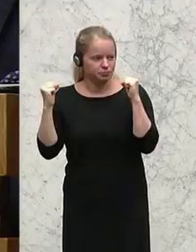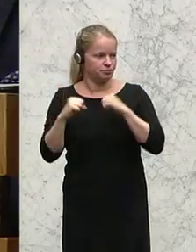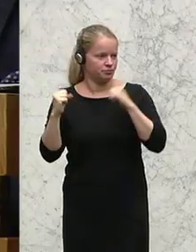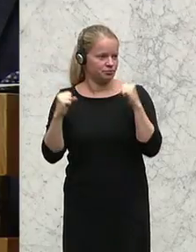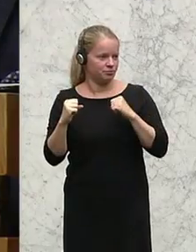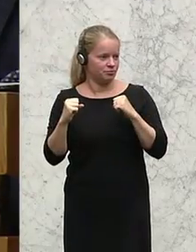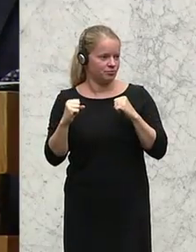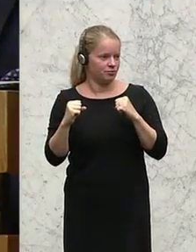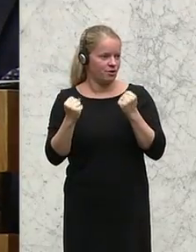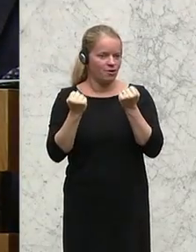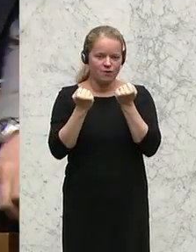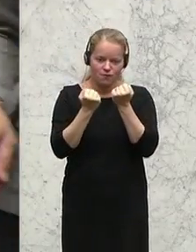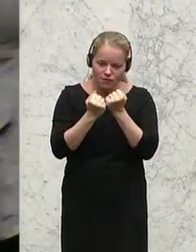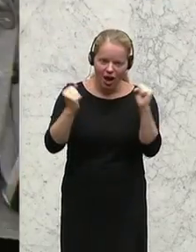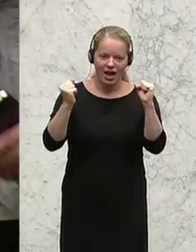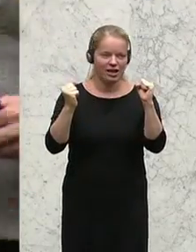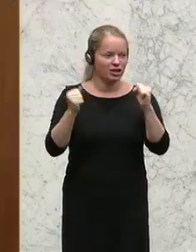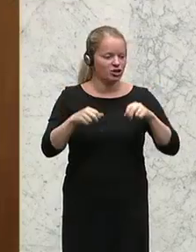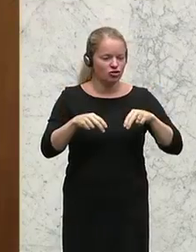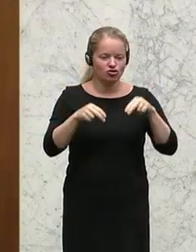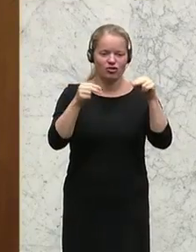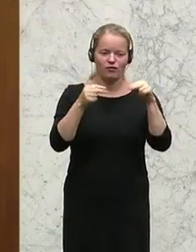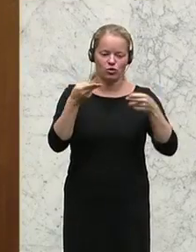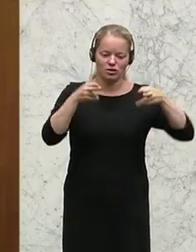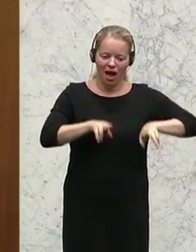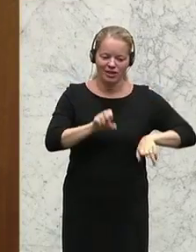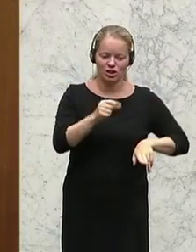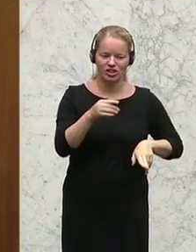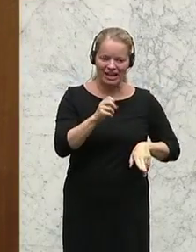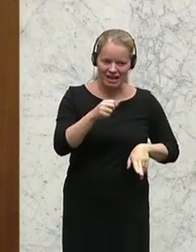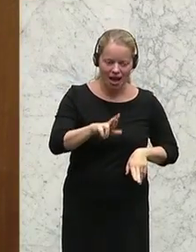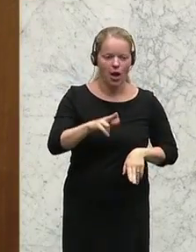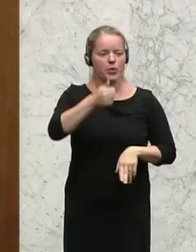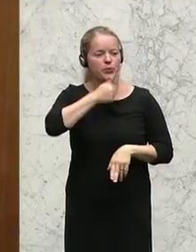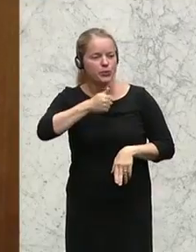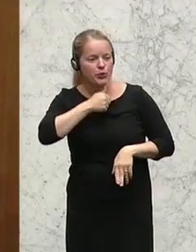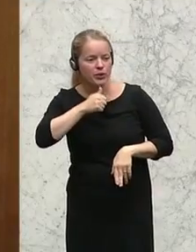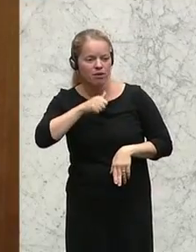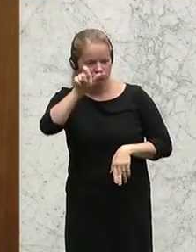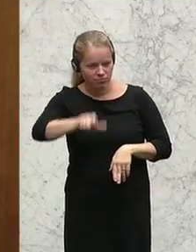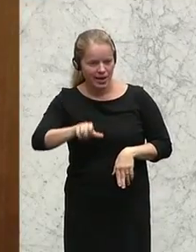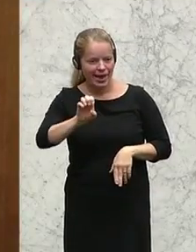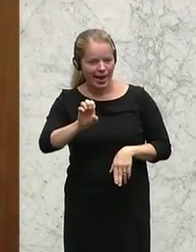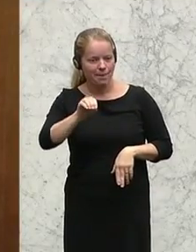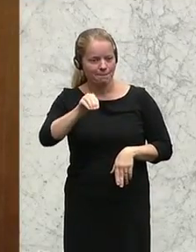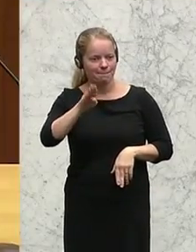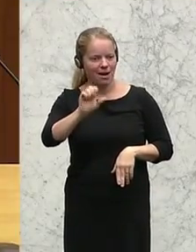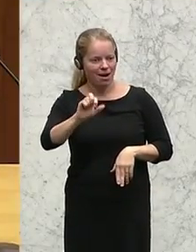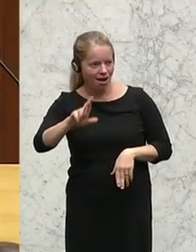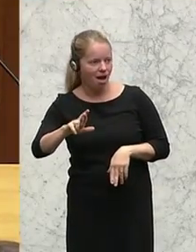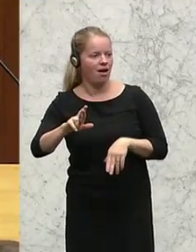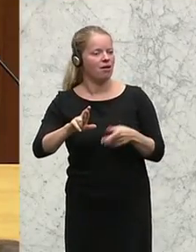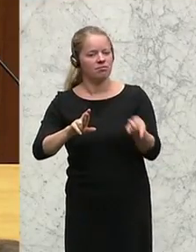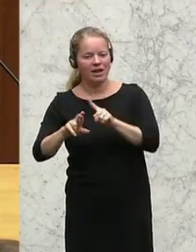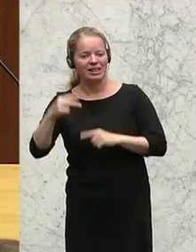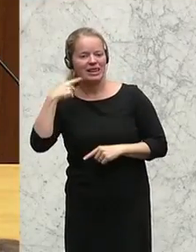freiheitliche Stiftungsrat Steger, der grüne Stiftungsrat Embacher, der NEOS-Stiftungsrat Haselsteiner,